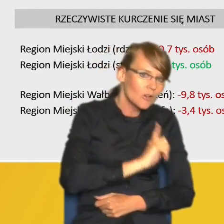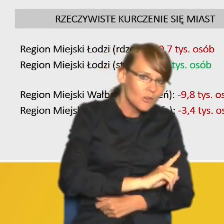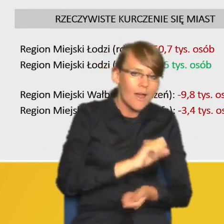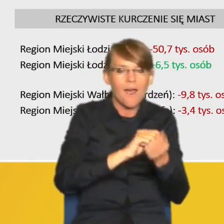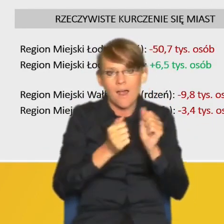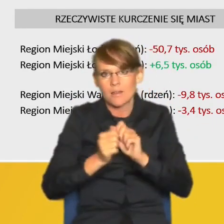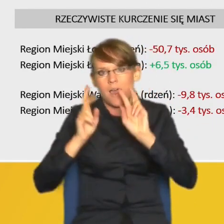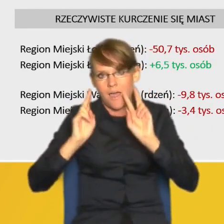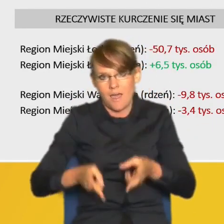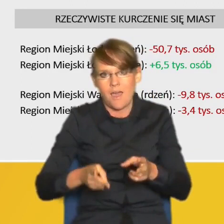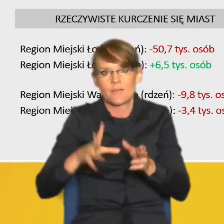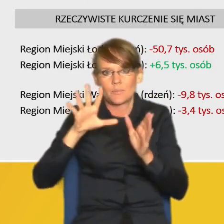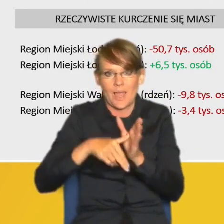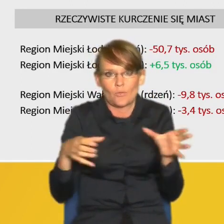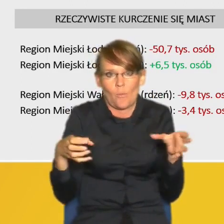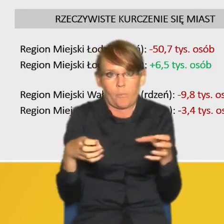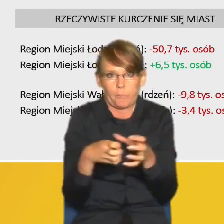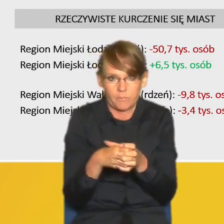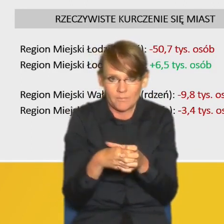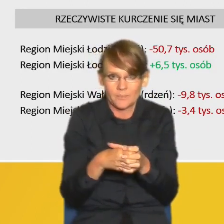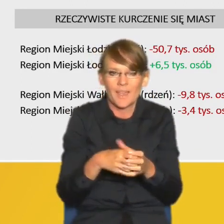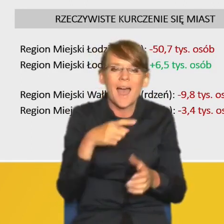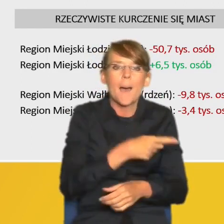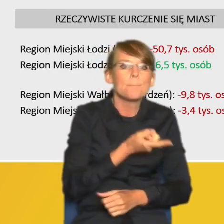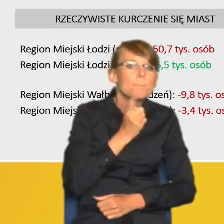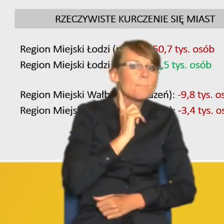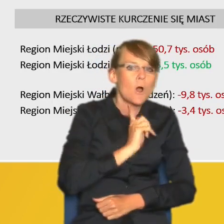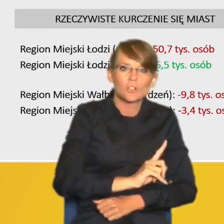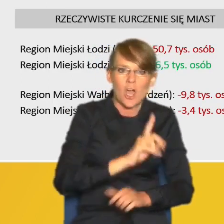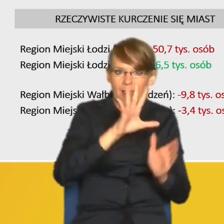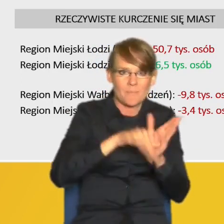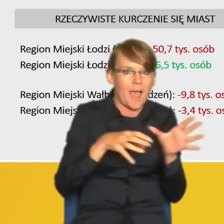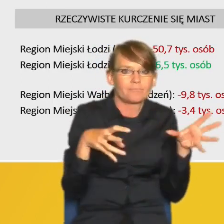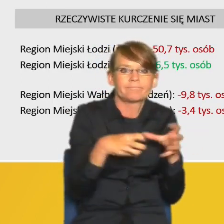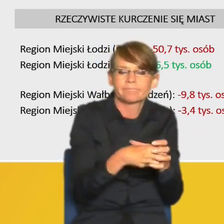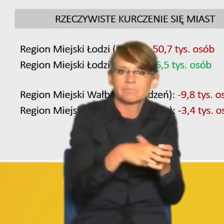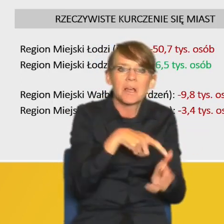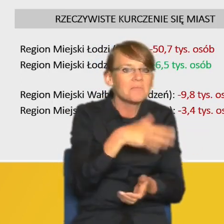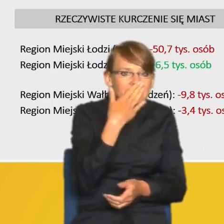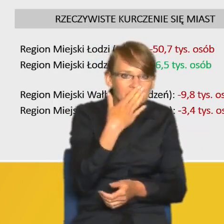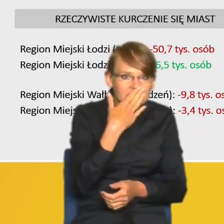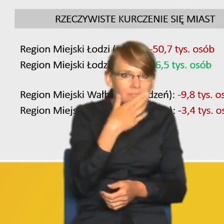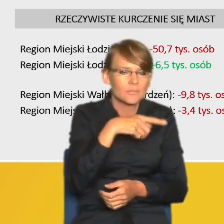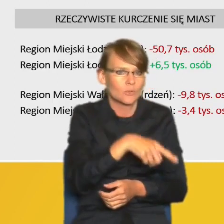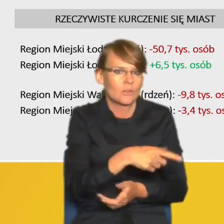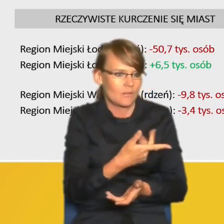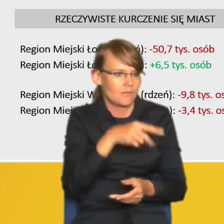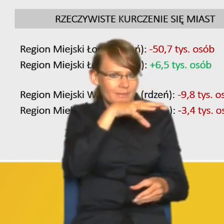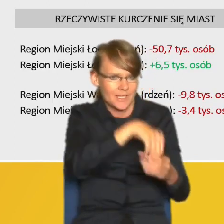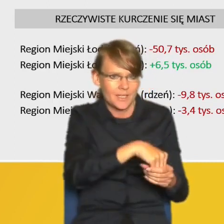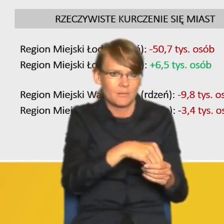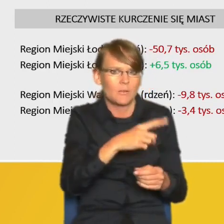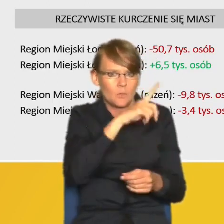kurczenia się miast. O pozornym kurczeniu się miasta mówimy wtedy, gdy miasto dynamicznie traci mieszkańców,